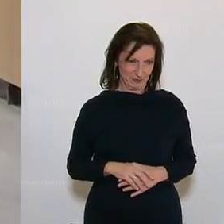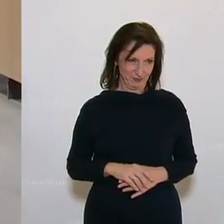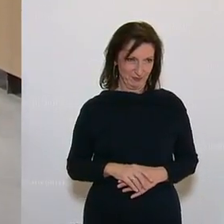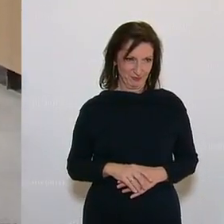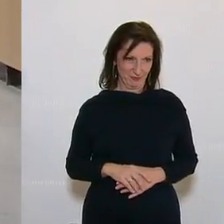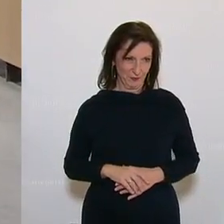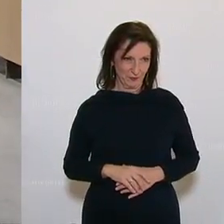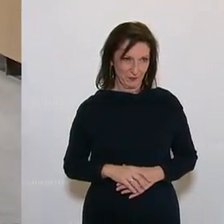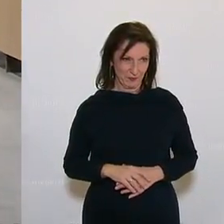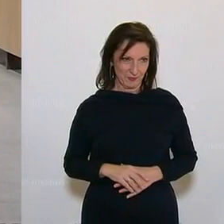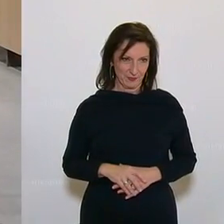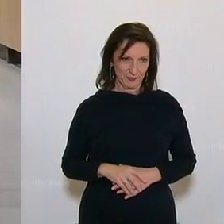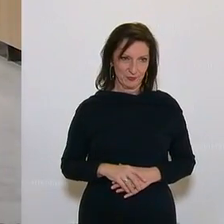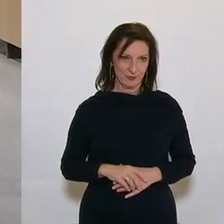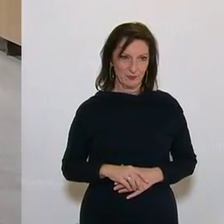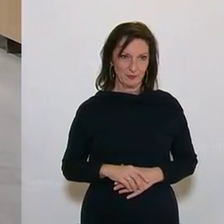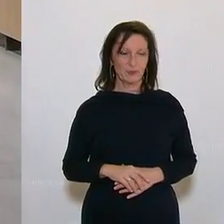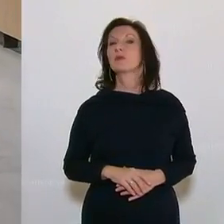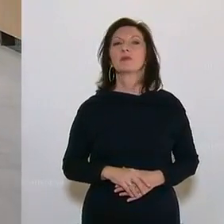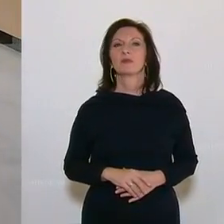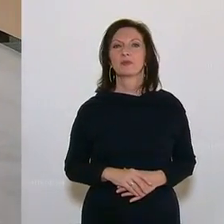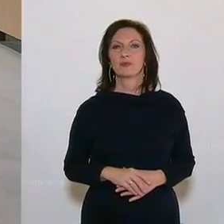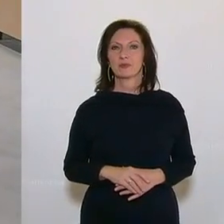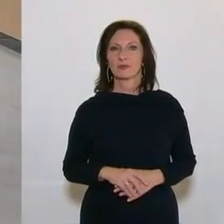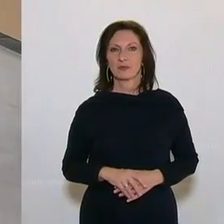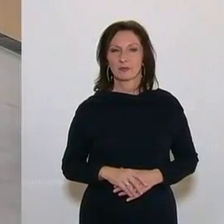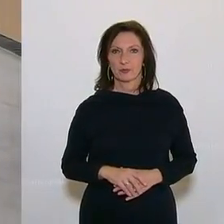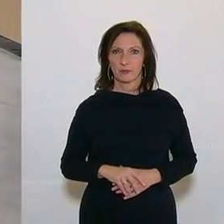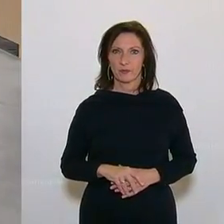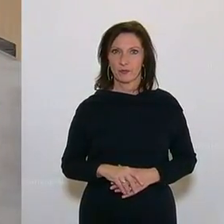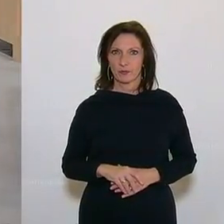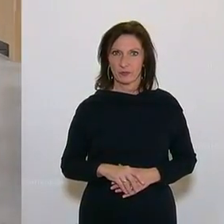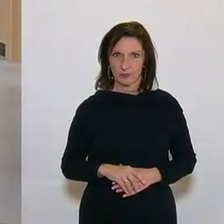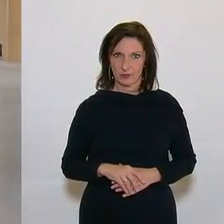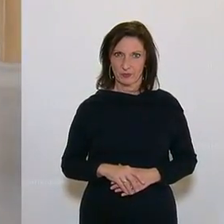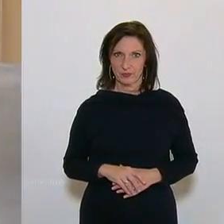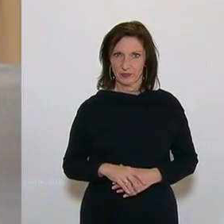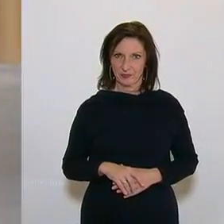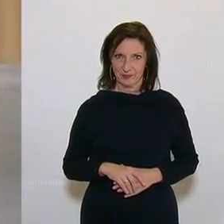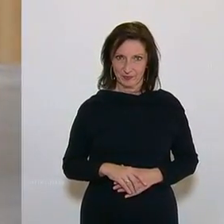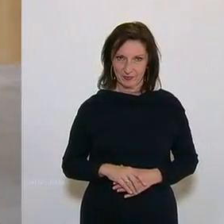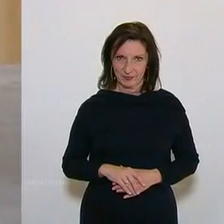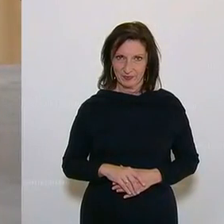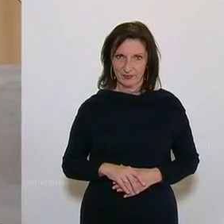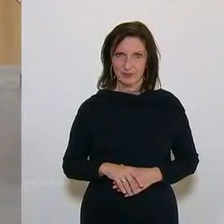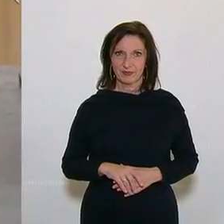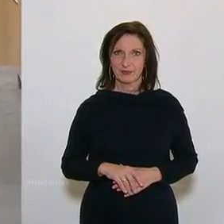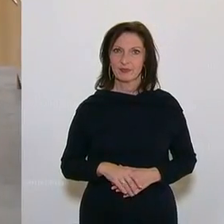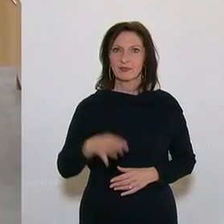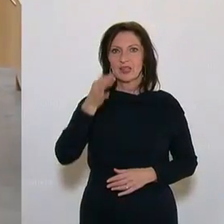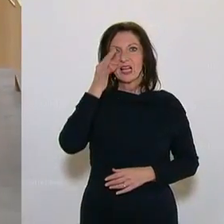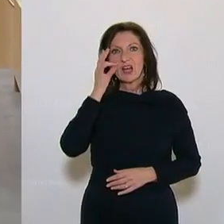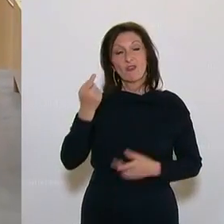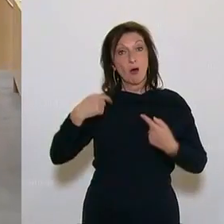Universitätsgesetzes, mit der es notwendig werden soll, dass Studierende pro Jahr eine bestimmte Anzahl an ECTS-Punkten erbringen müssen,